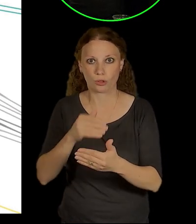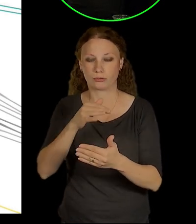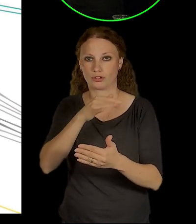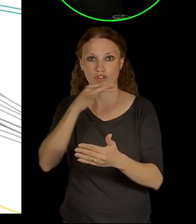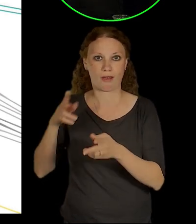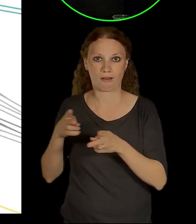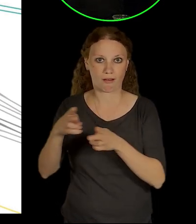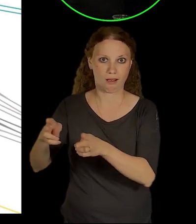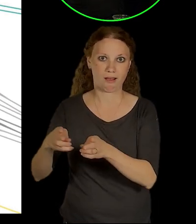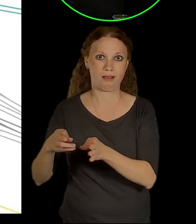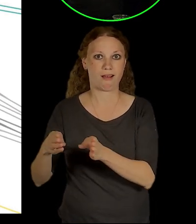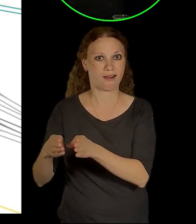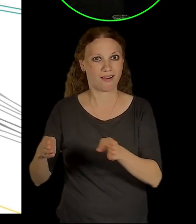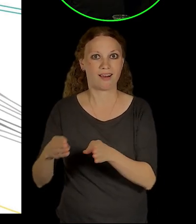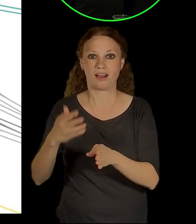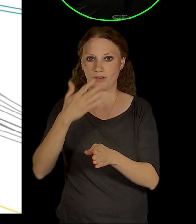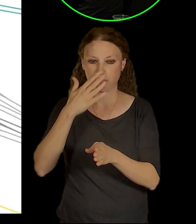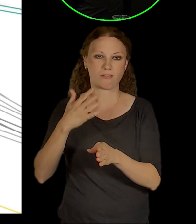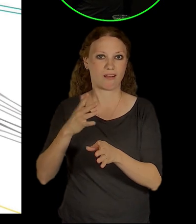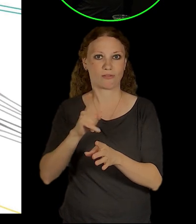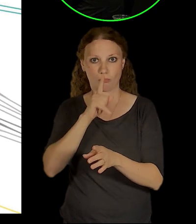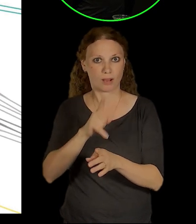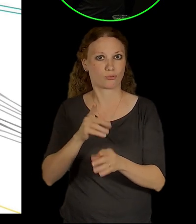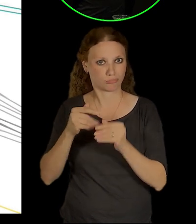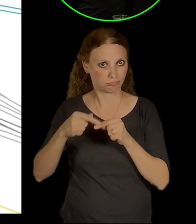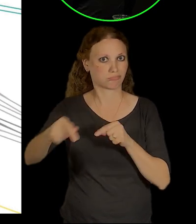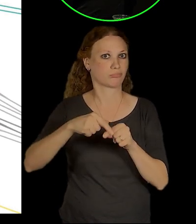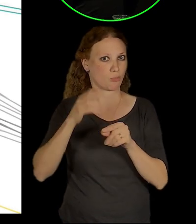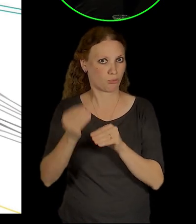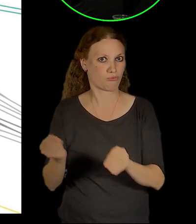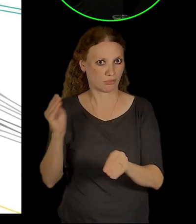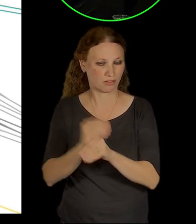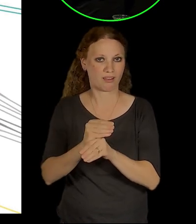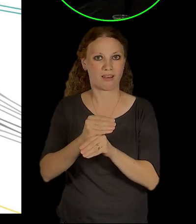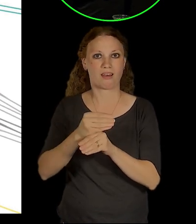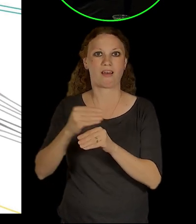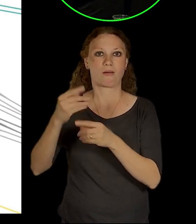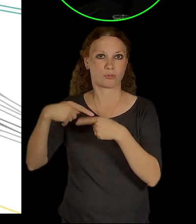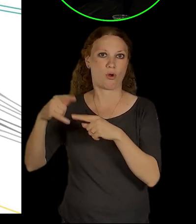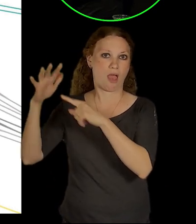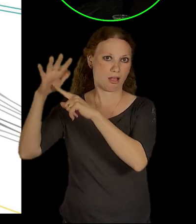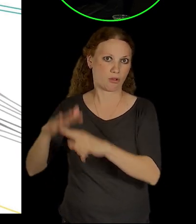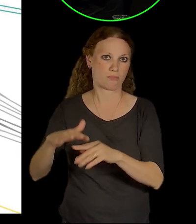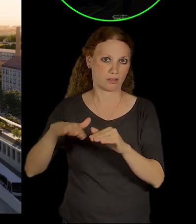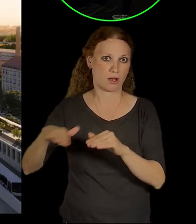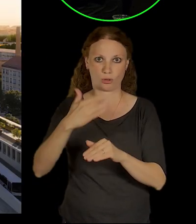nejkomplexnější pražský terminál se všema médiama dopravy.